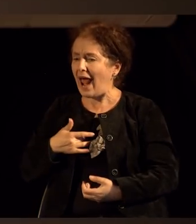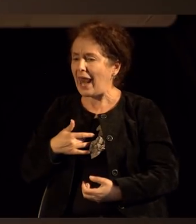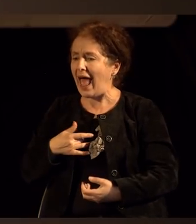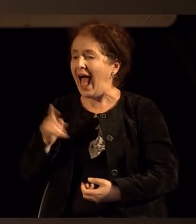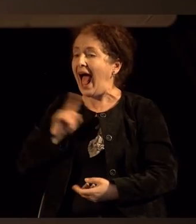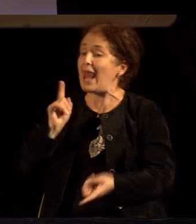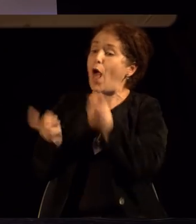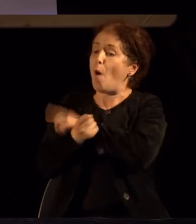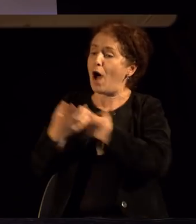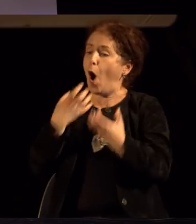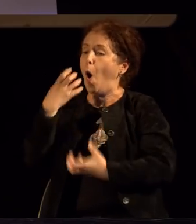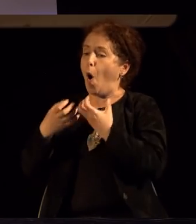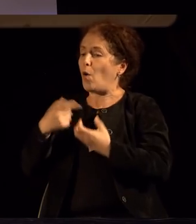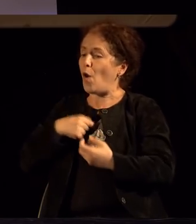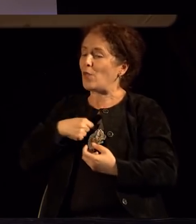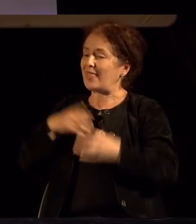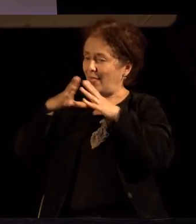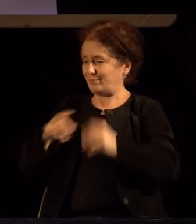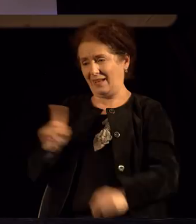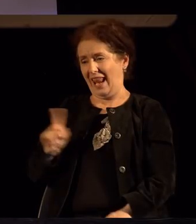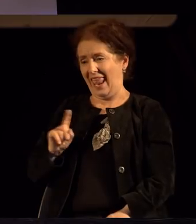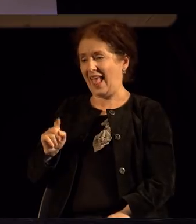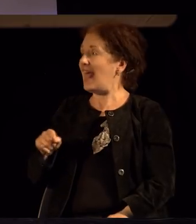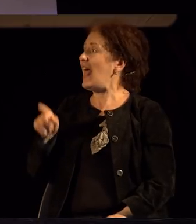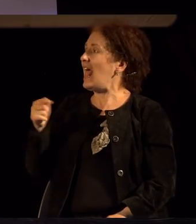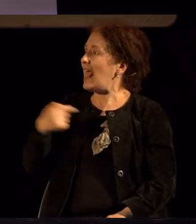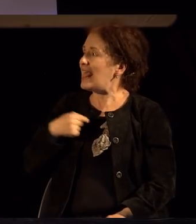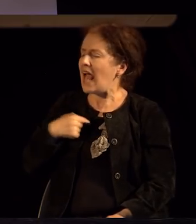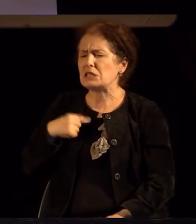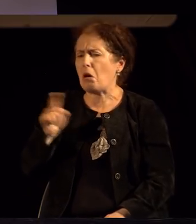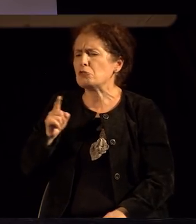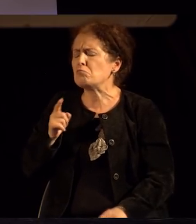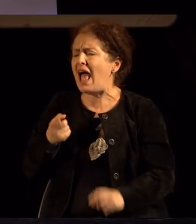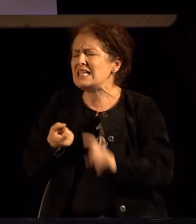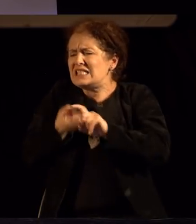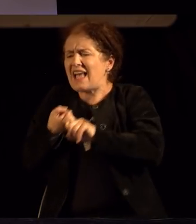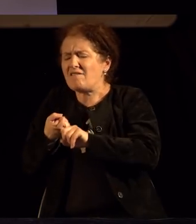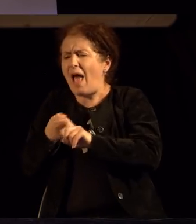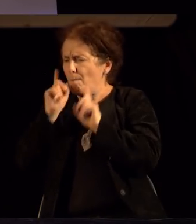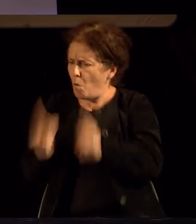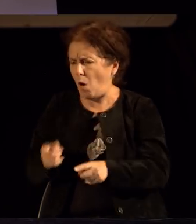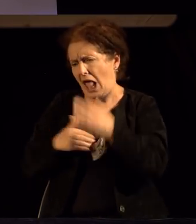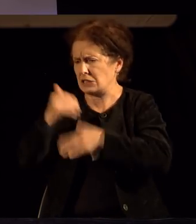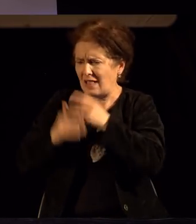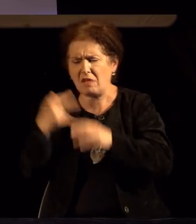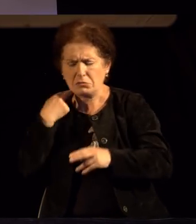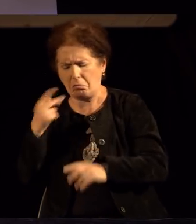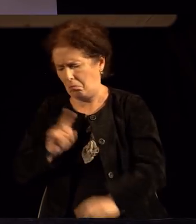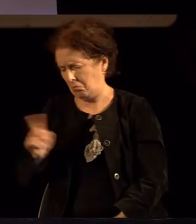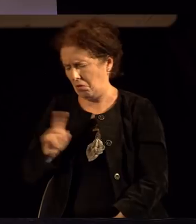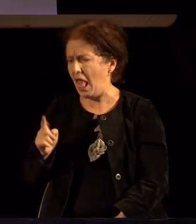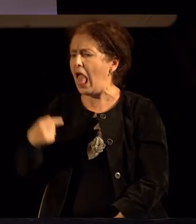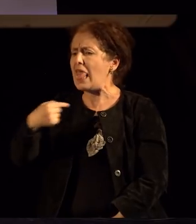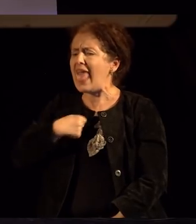мене. Неговиот одговор, што е? Јас не сум зависник о страсти и задоволства, току